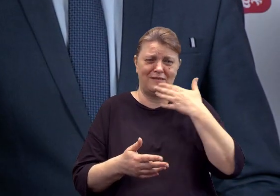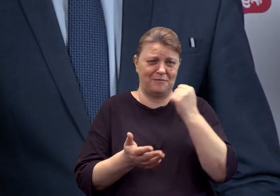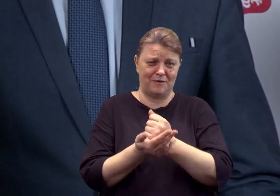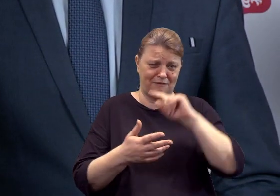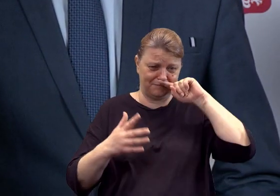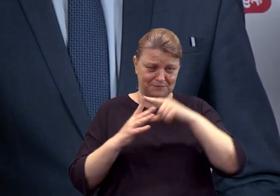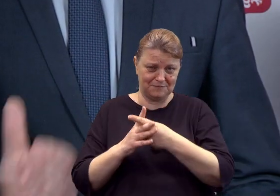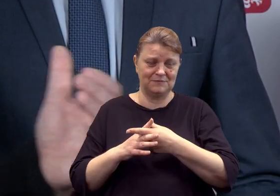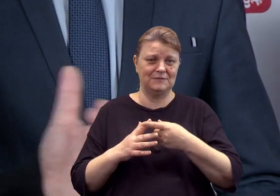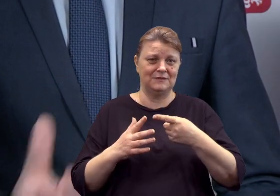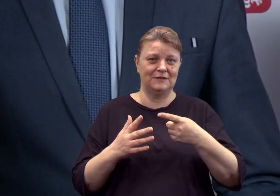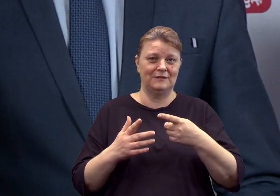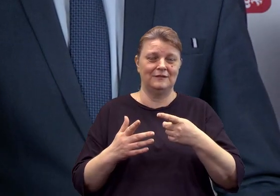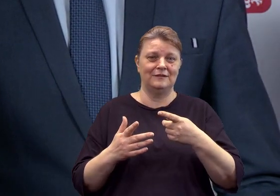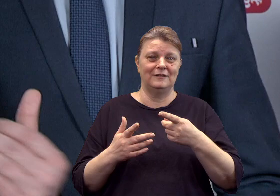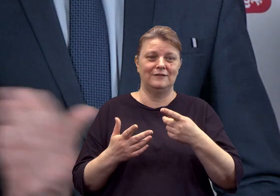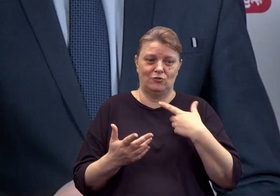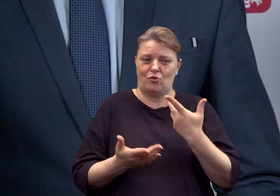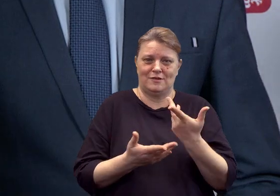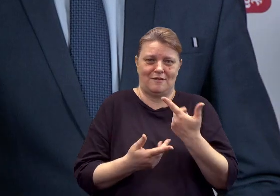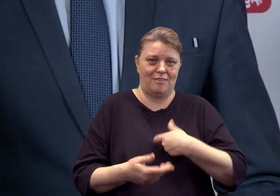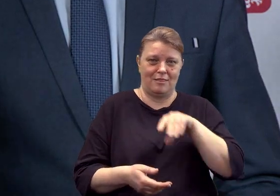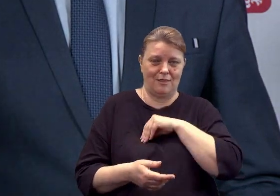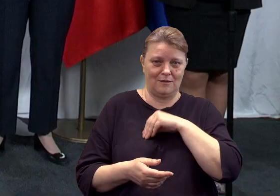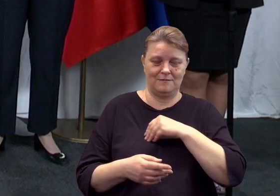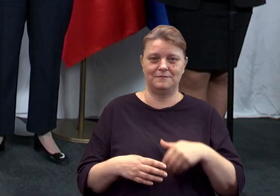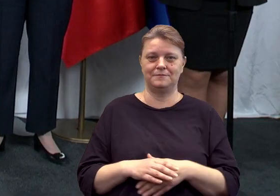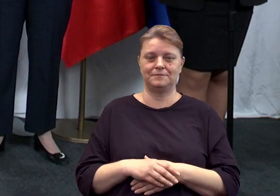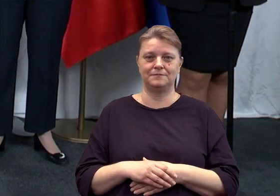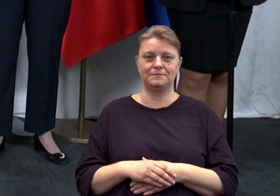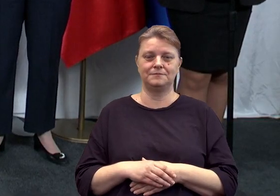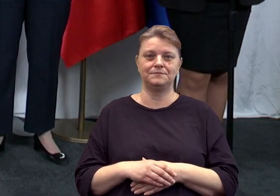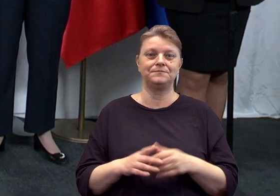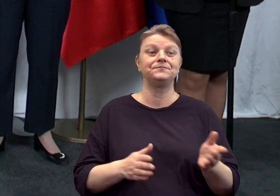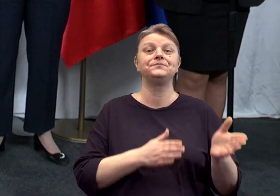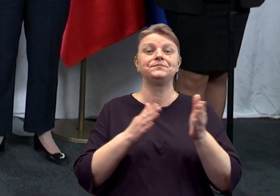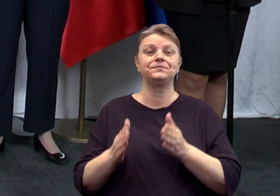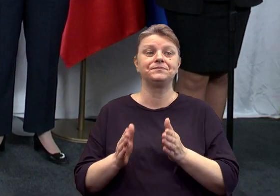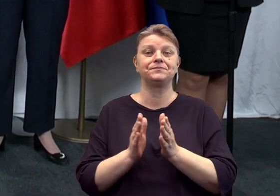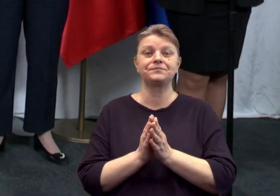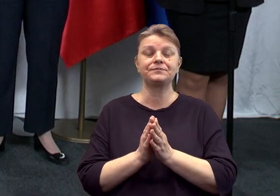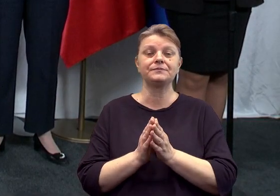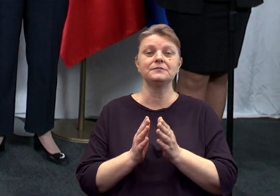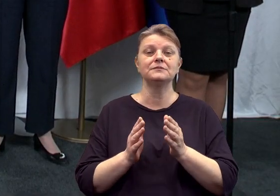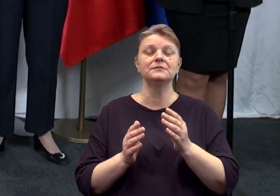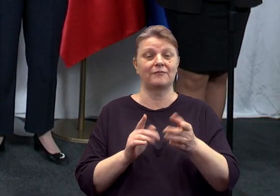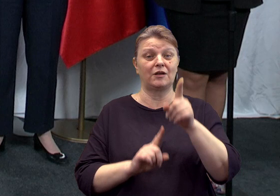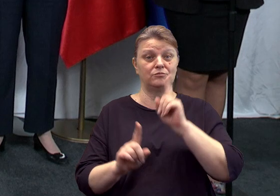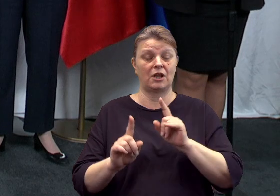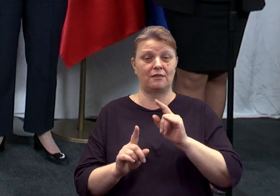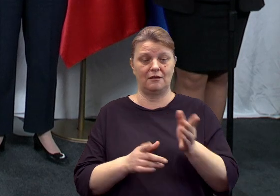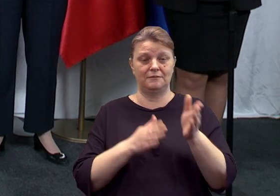mówimy o tworze niepraworządnym. I to jest moje zdanie. Szanowni państwo, zanim przejdziemy do kolejnych pytań, ja też jeszcze